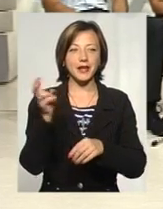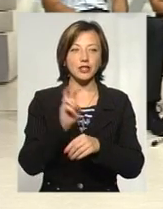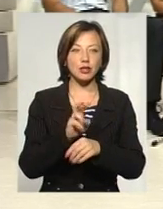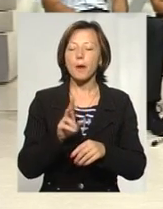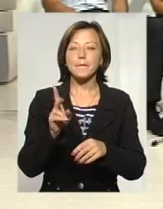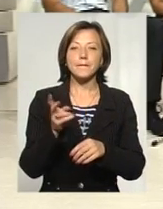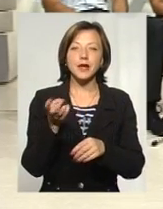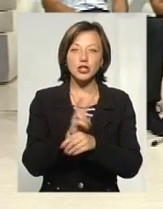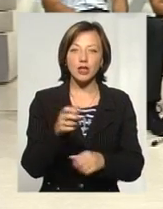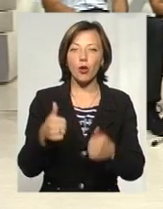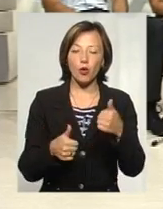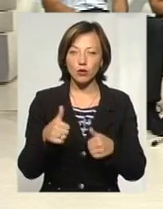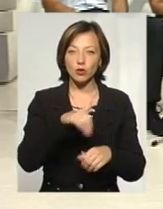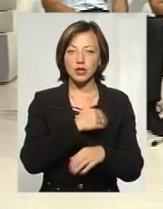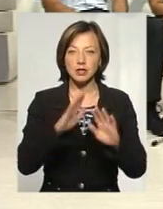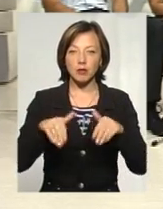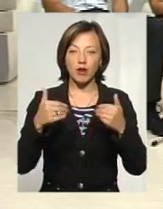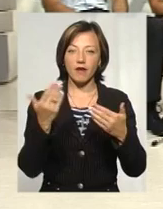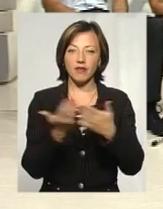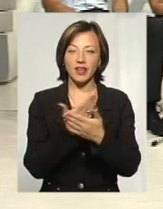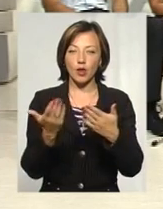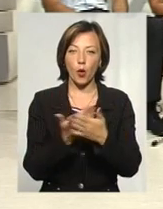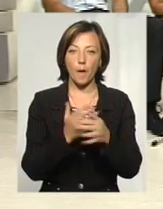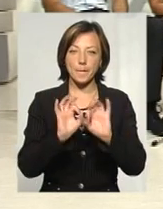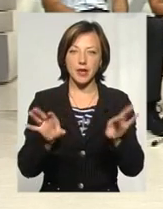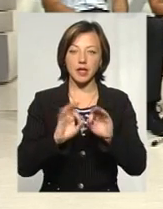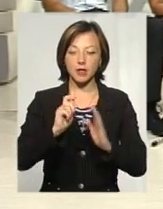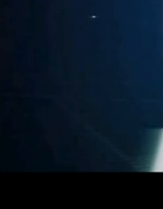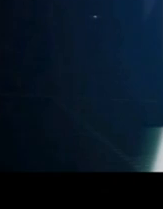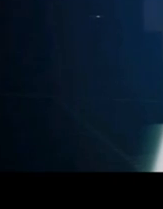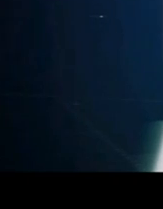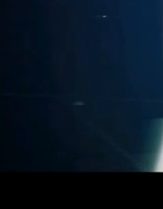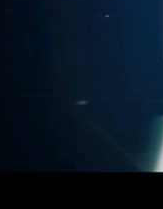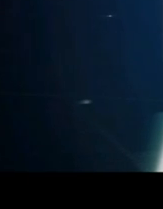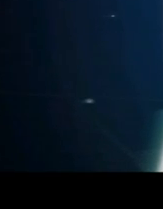конкурсу, хотіли б запропонувати відеоматеріали, які сняли журналісти.